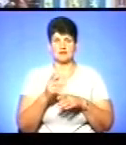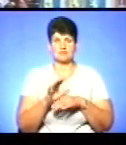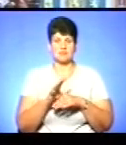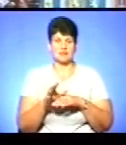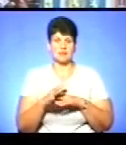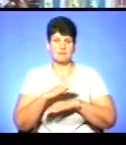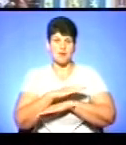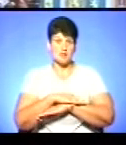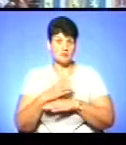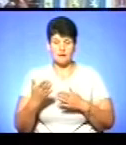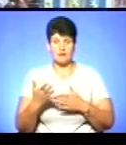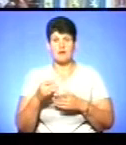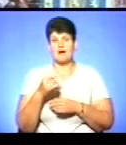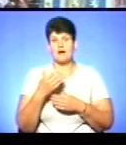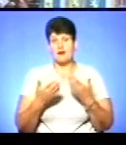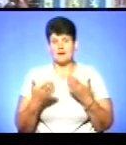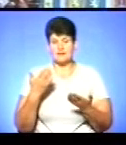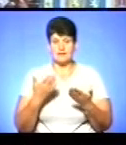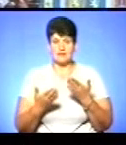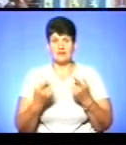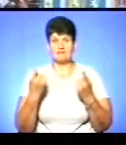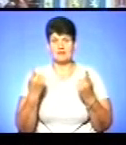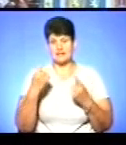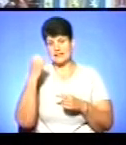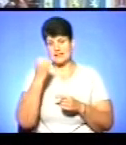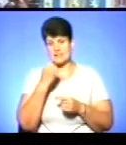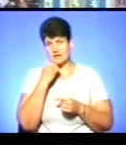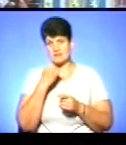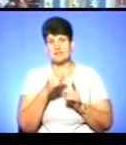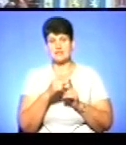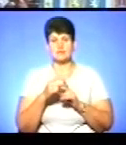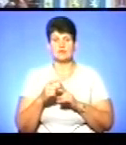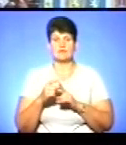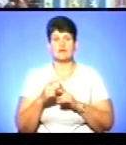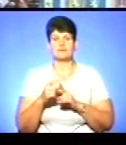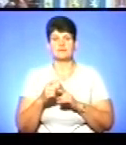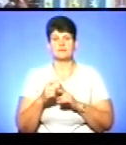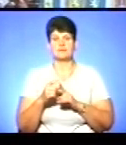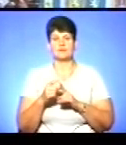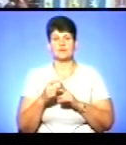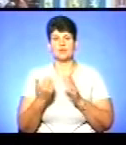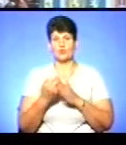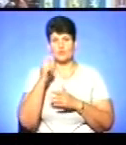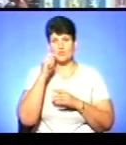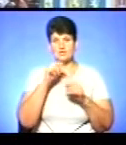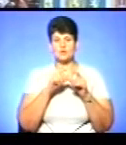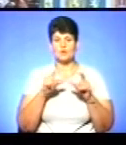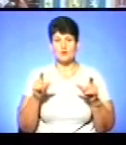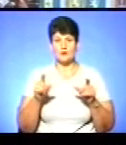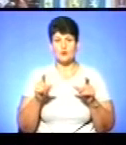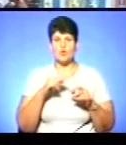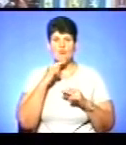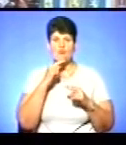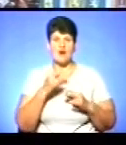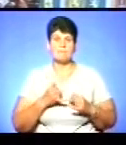Тому, але, тим не менше, кажуть, велика дяка за оці слова НУШ новій українській школі, тому що увага